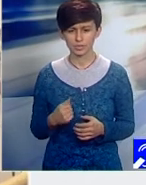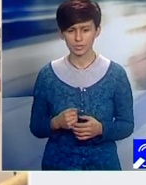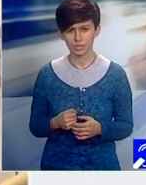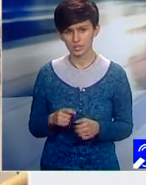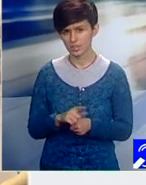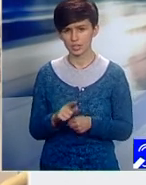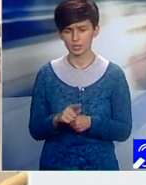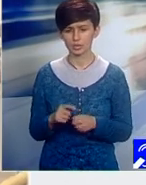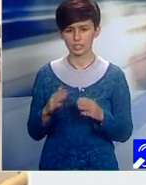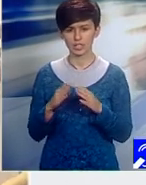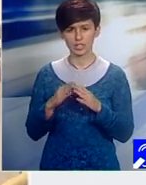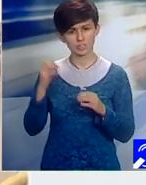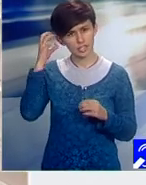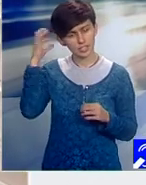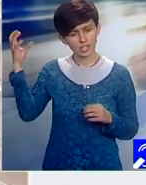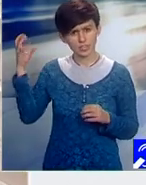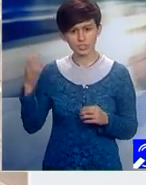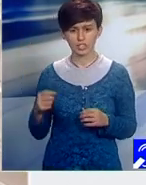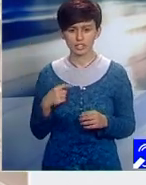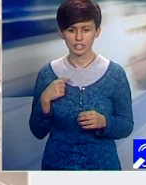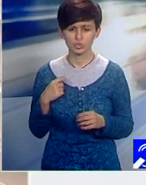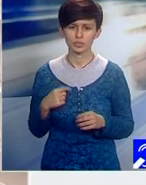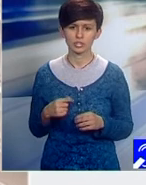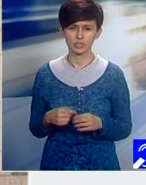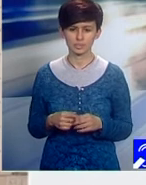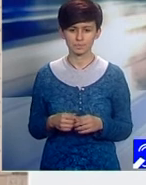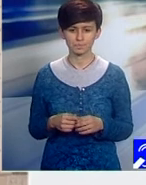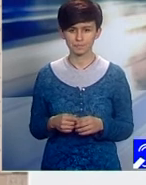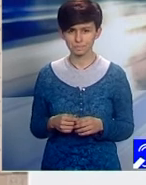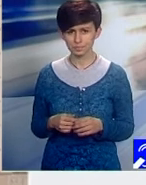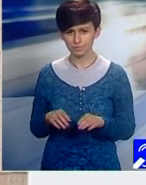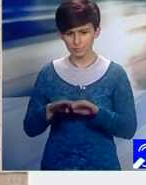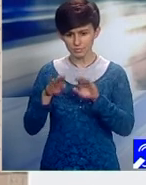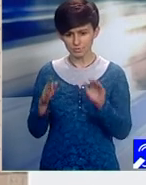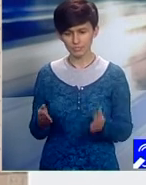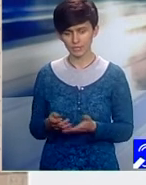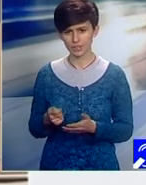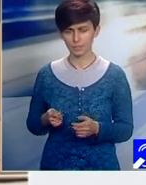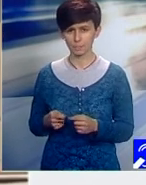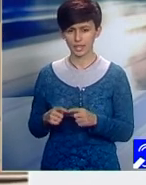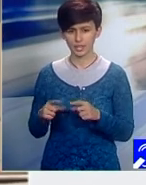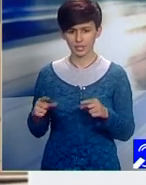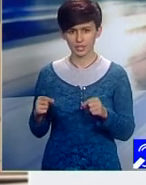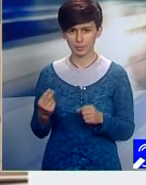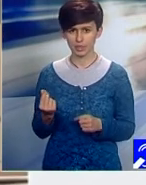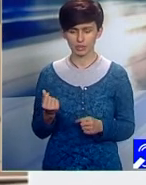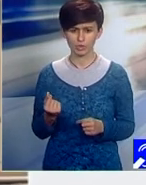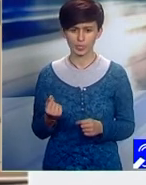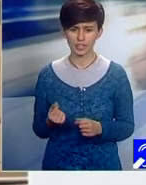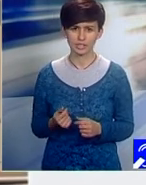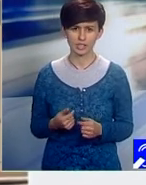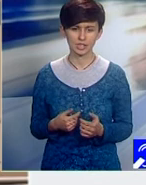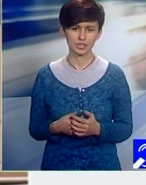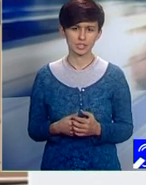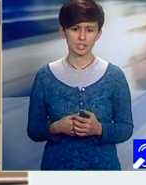sunt bancomate de mă rog valute virtuale, e vorba de bitcoin,